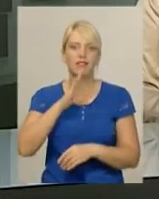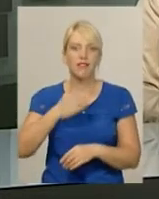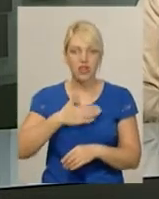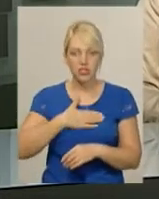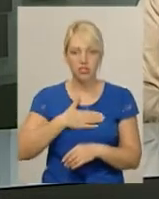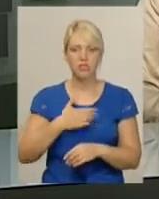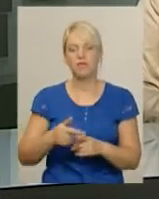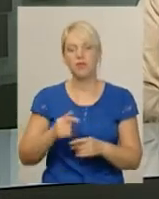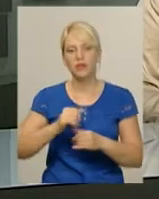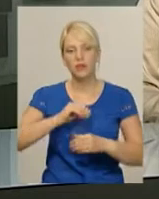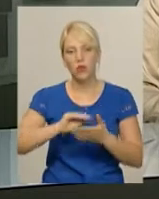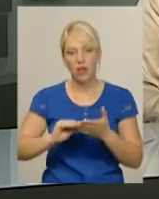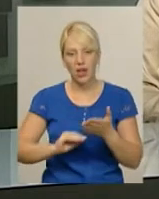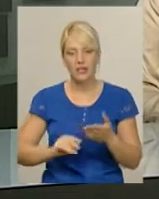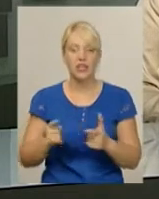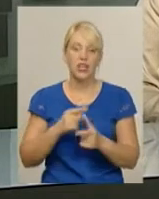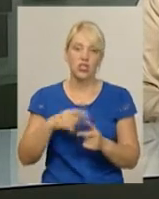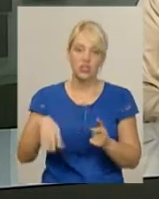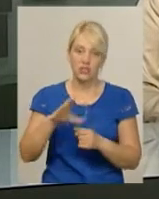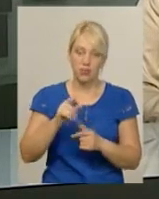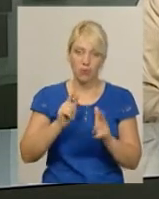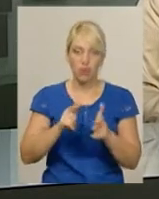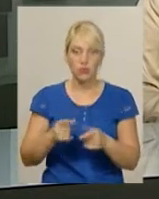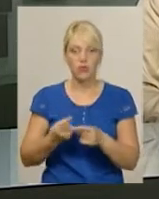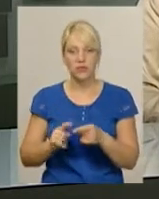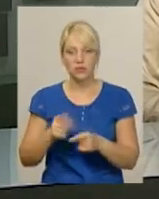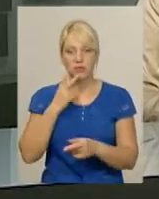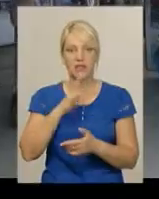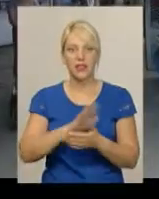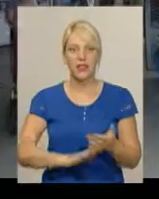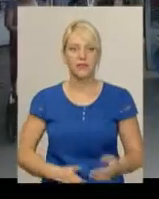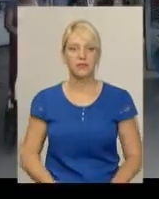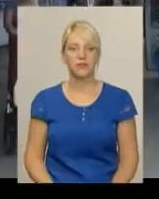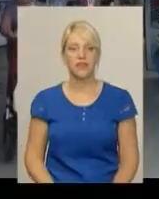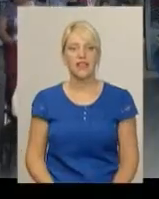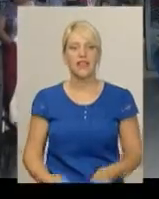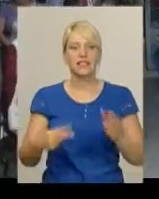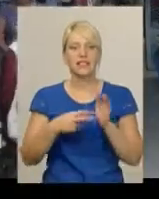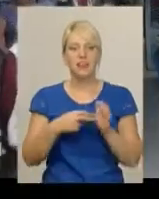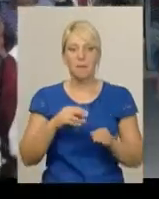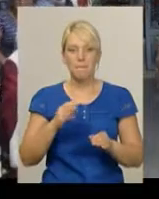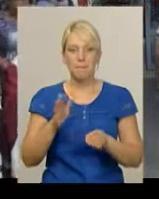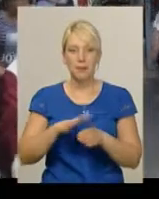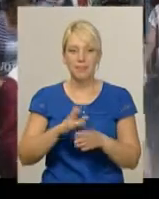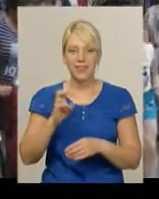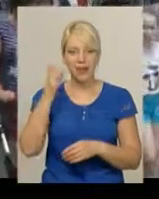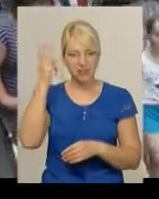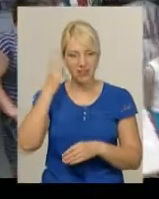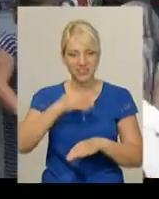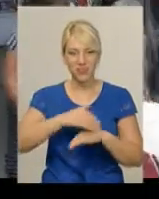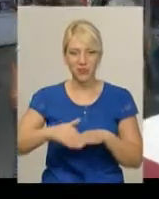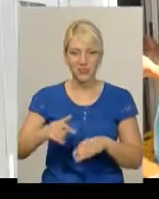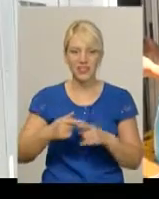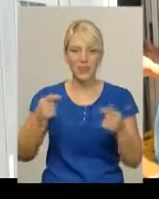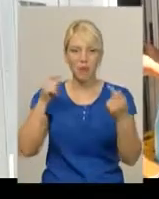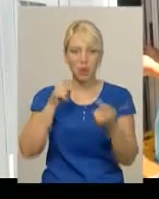підприємці погоржуються з позиції міської ради – дивіться далі в сюжеті. Сім мафів на цій хмельницькій вулиці напроти центрального